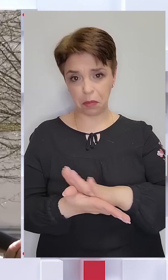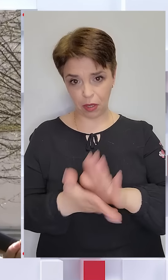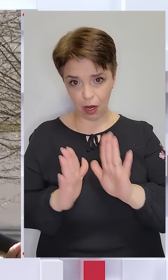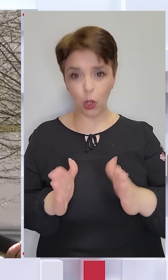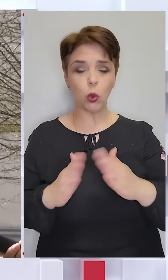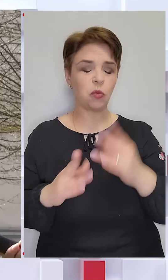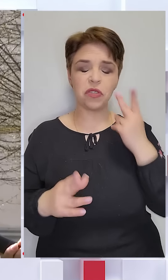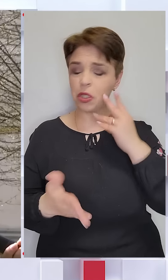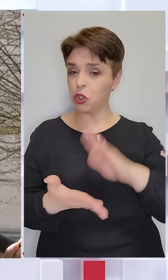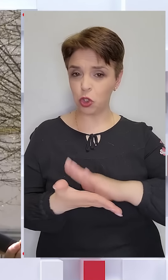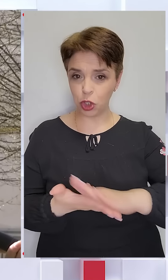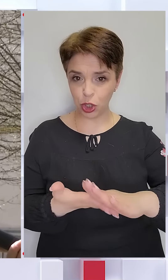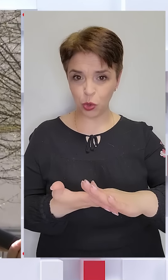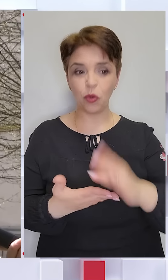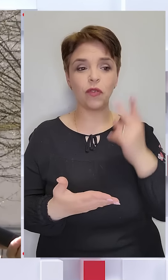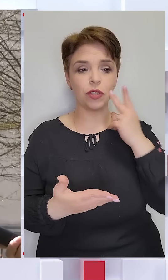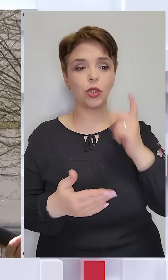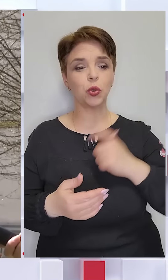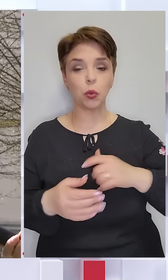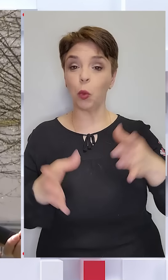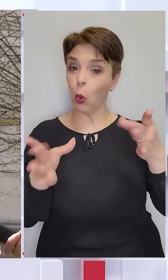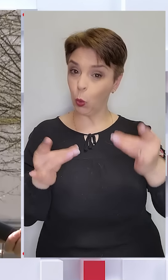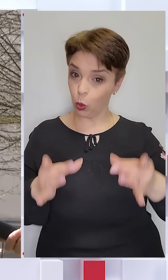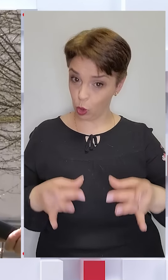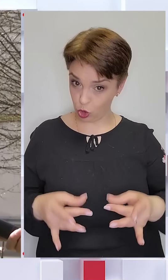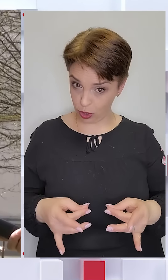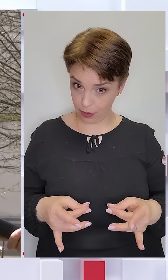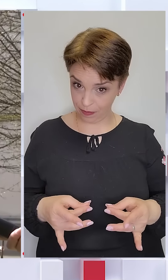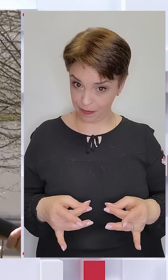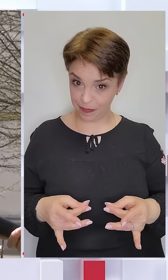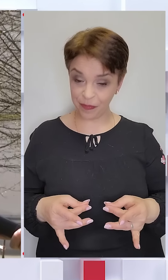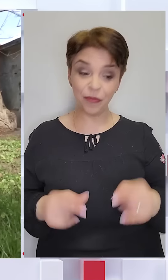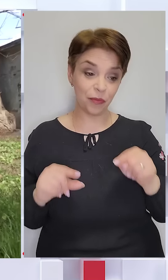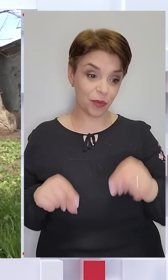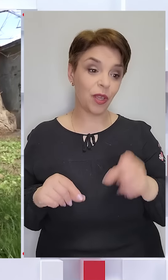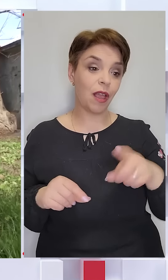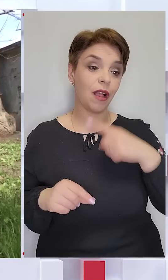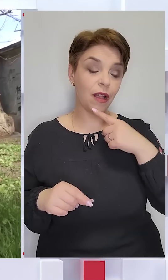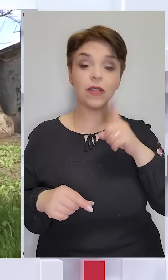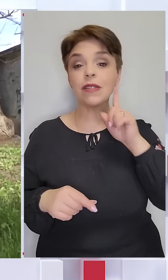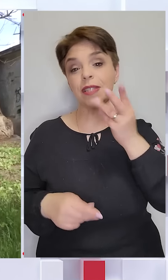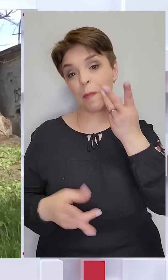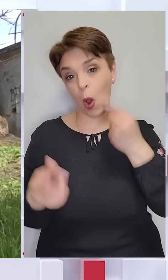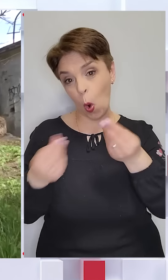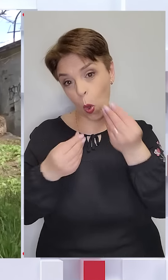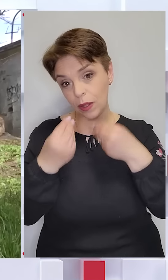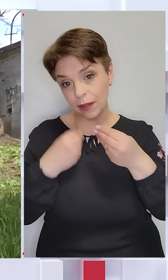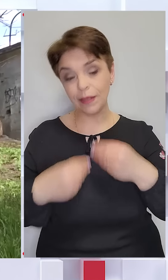вона завжди чиста. Всіда з собою кульочки. Тут, як кажуть, смаколики.